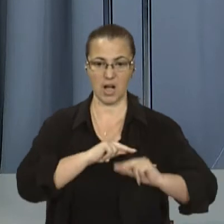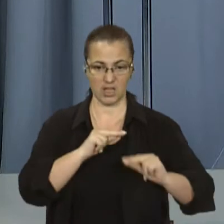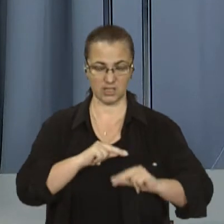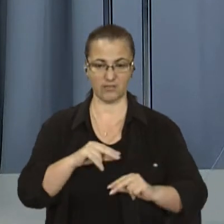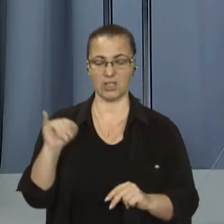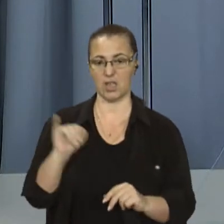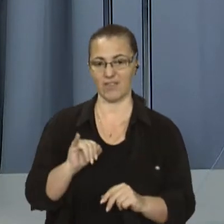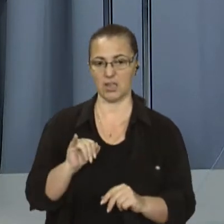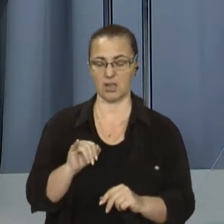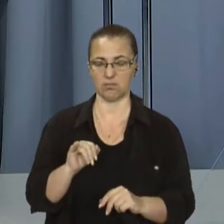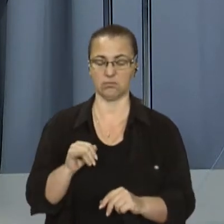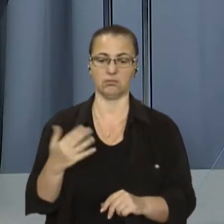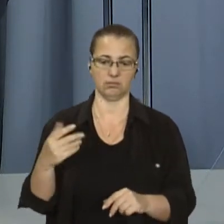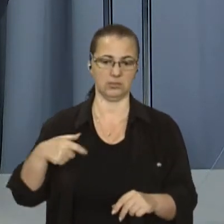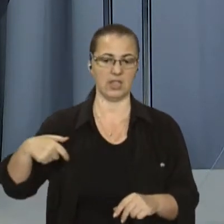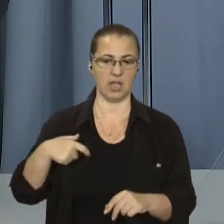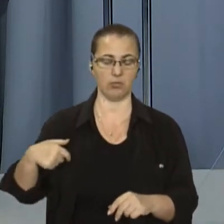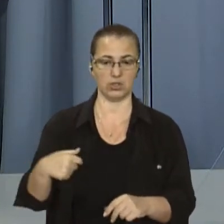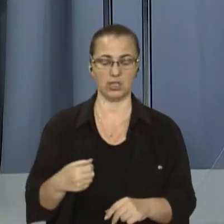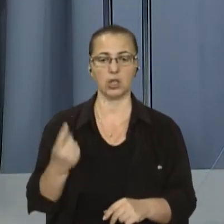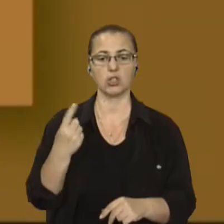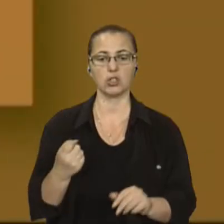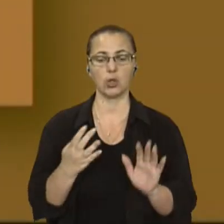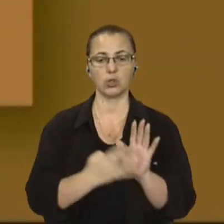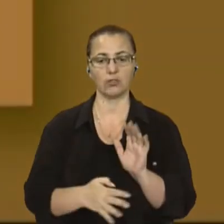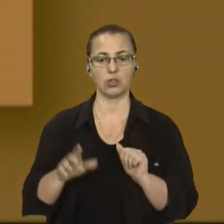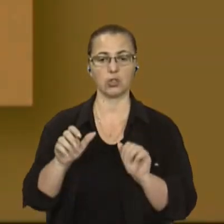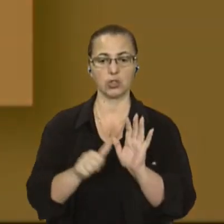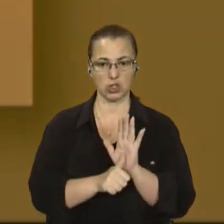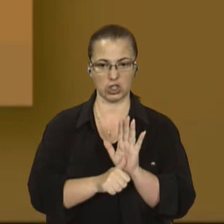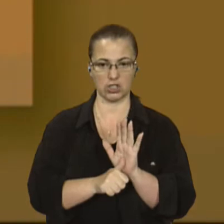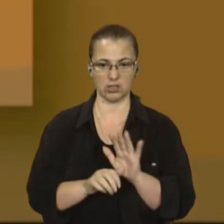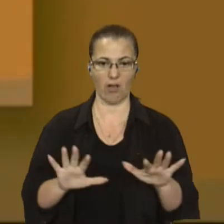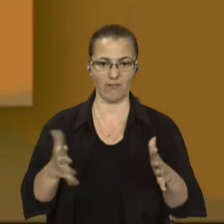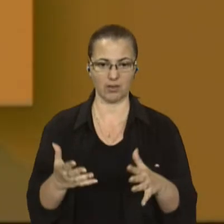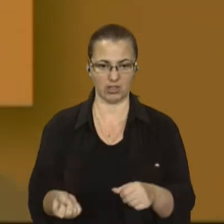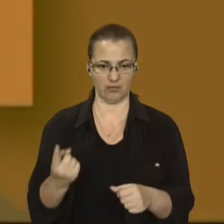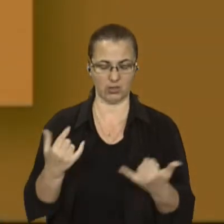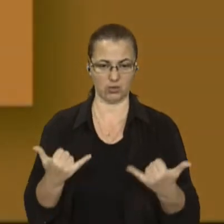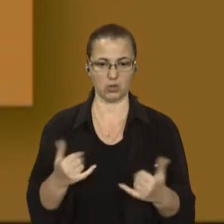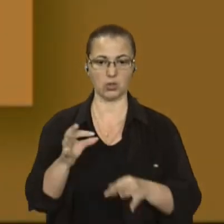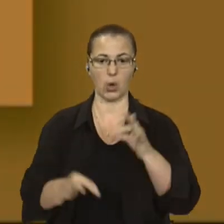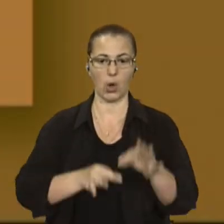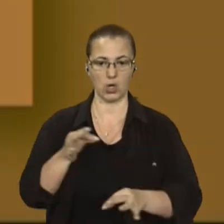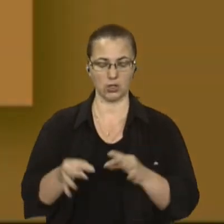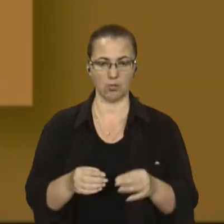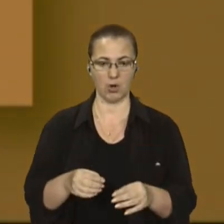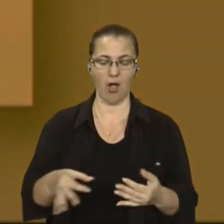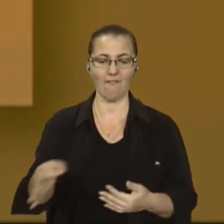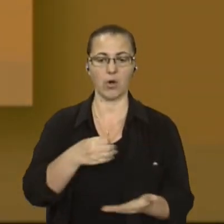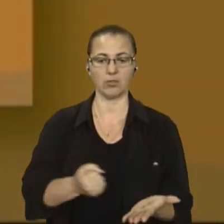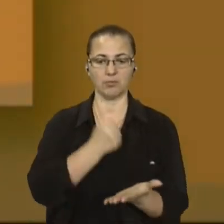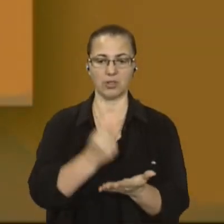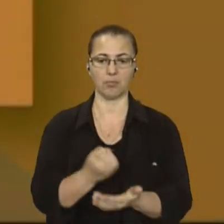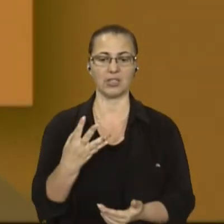добу на Львівщині виявили 196 випадків захворювання на коронавірус. Загалом в області підтвердили 15 тисяч